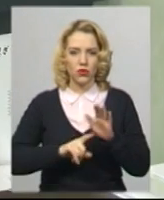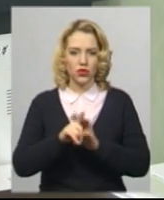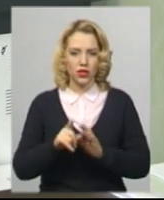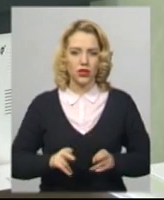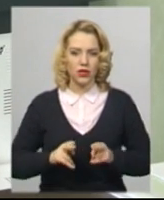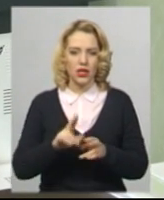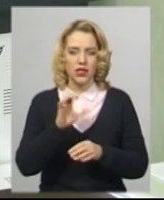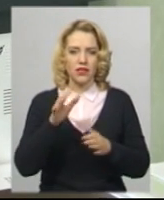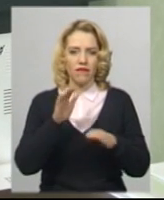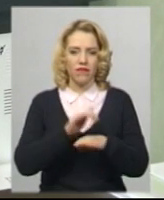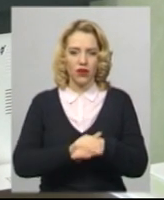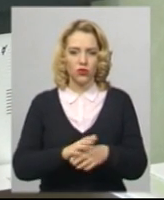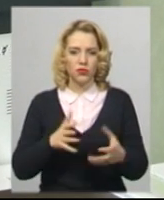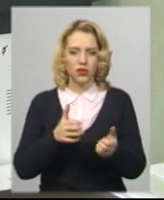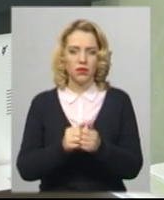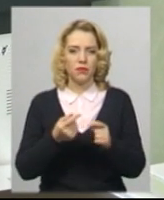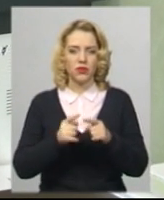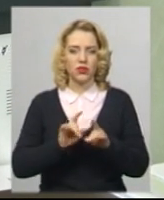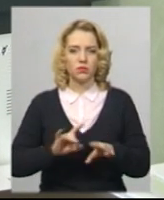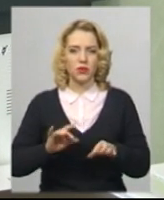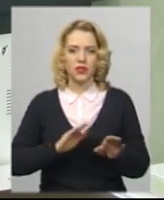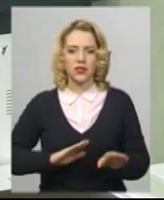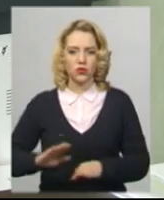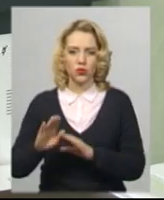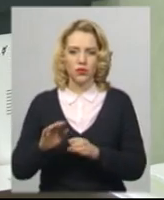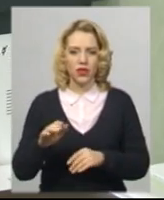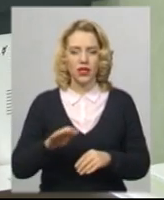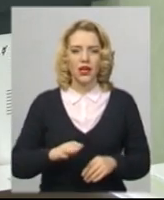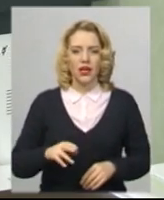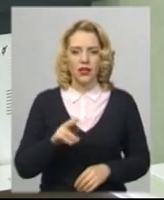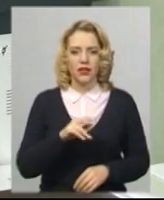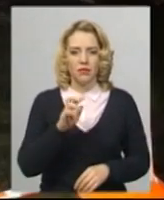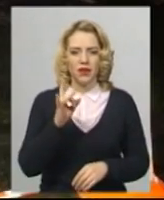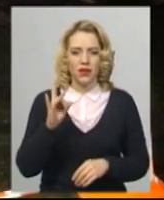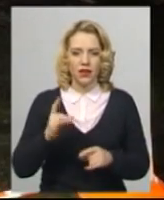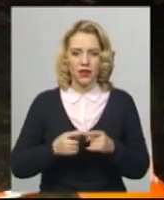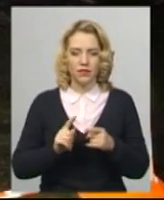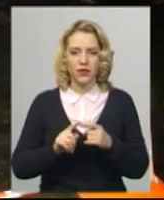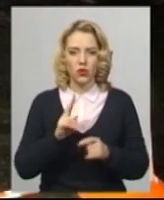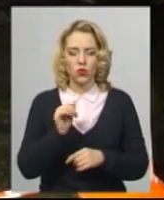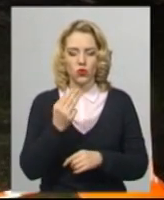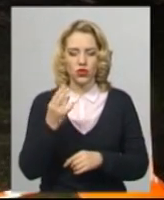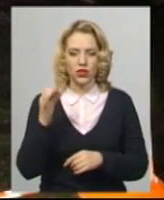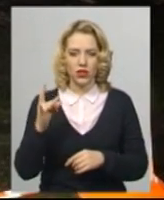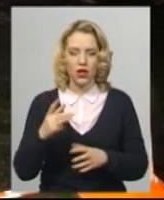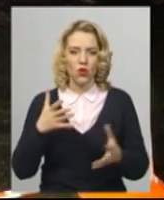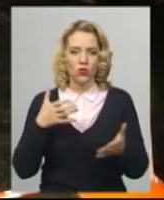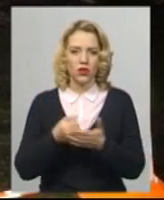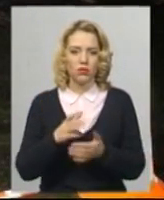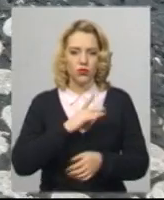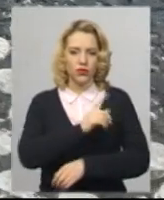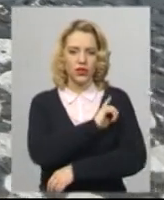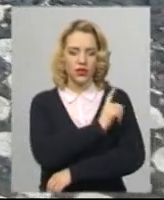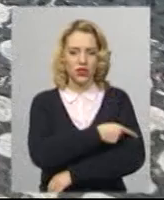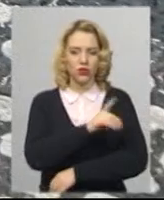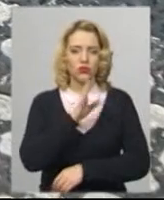ДТП. Про це розповідає перший заступник директора Територіального управління ДБР Сергій Кушнір. Та додає, удар був такої сили, що